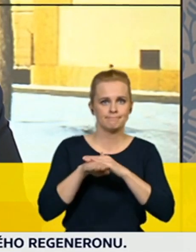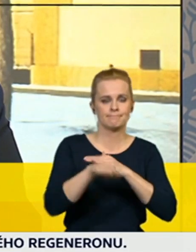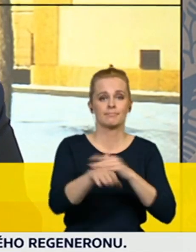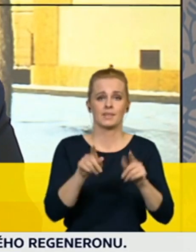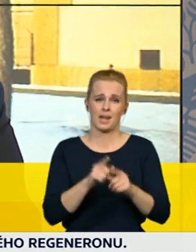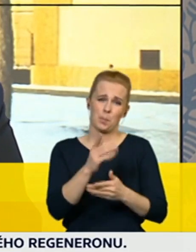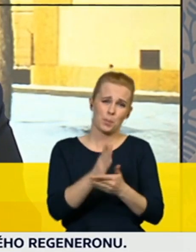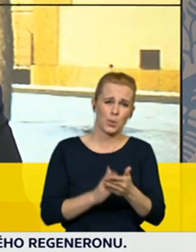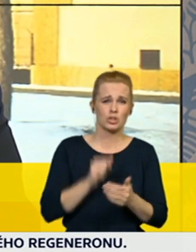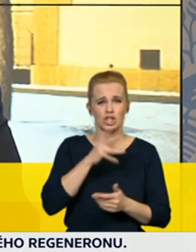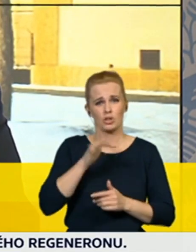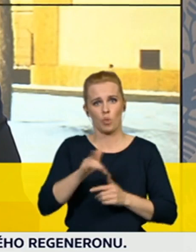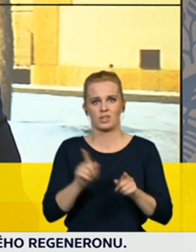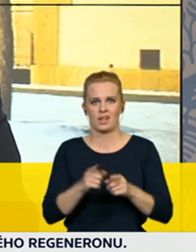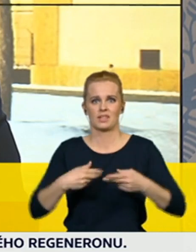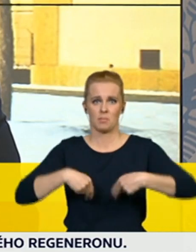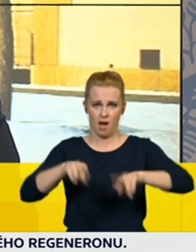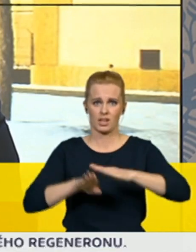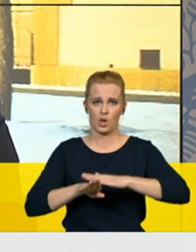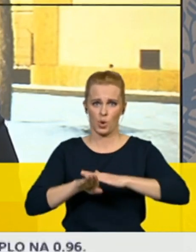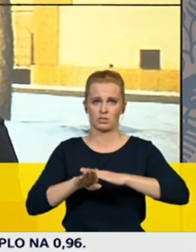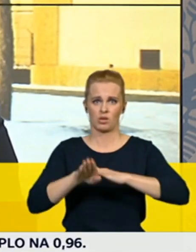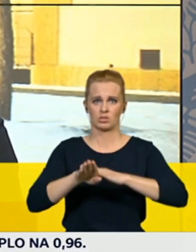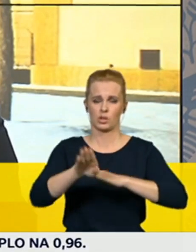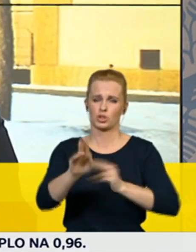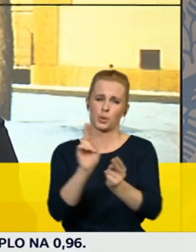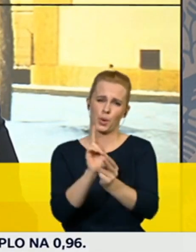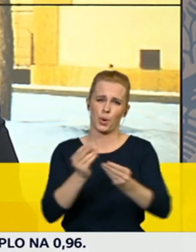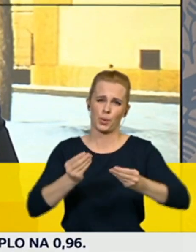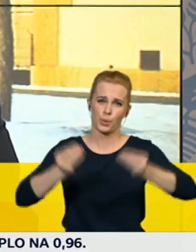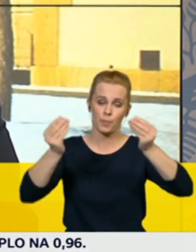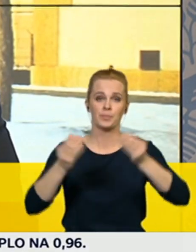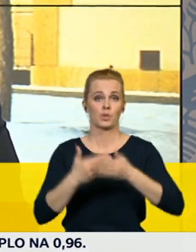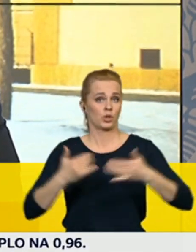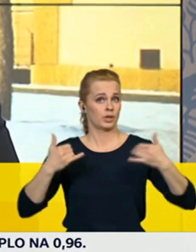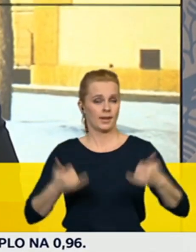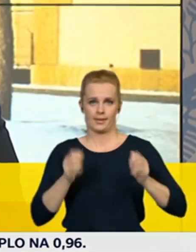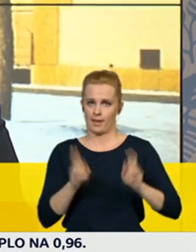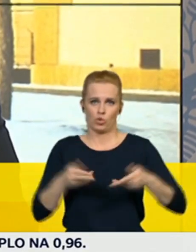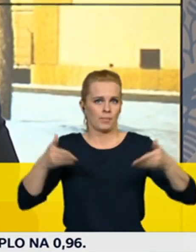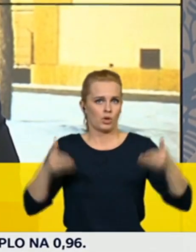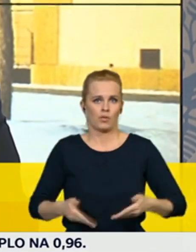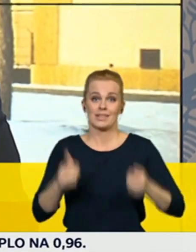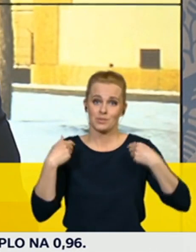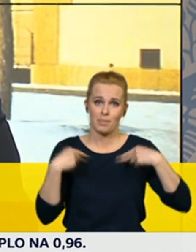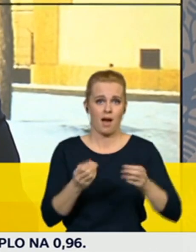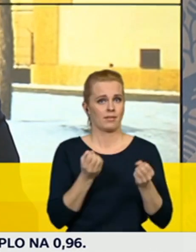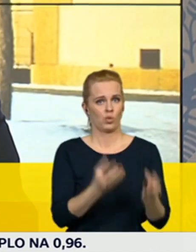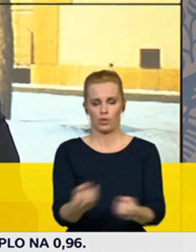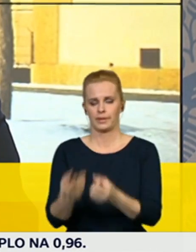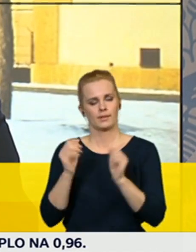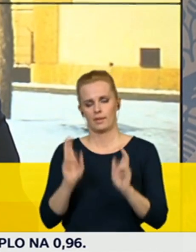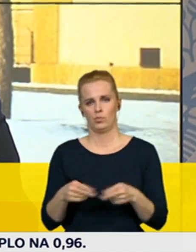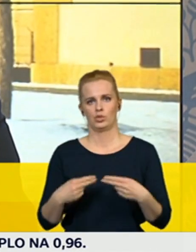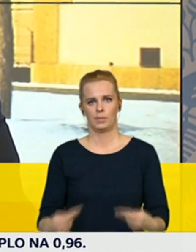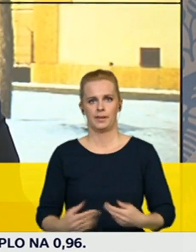ta čísla začala drobně růst. A my si nemůžeme dovolit tu situaci jakkoliv podcenit. Nemůžeme se to